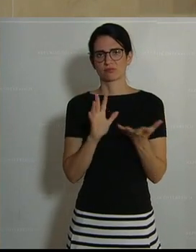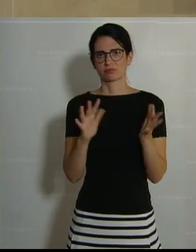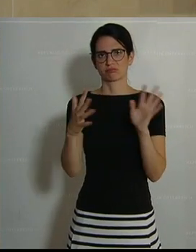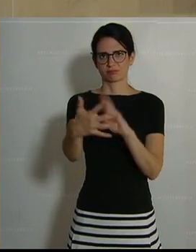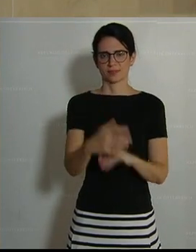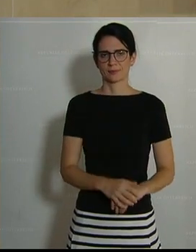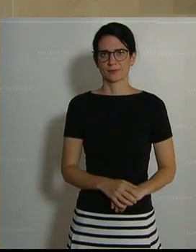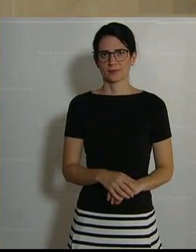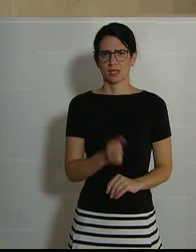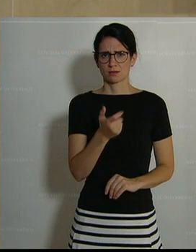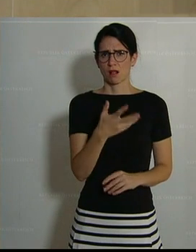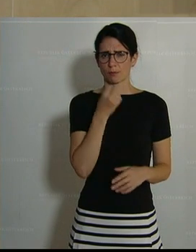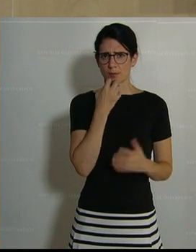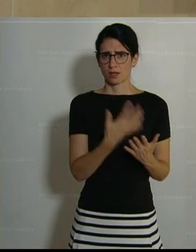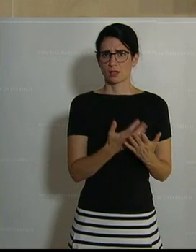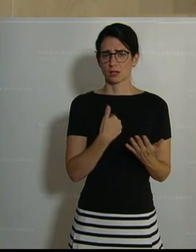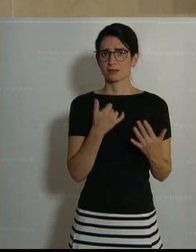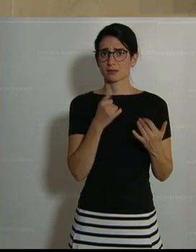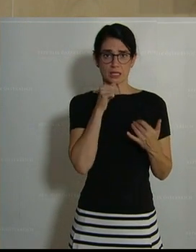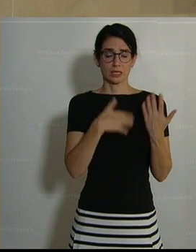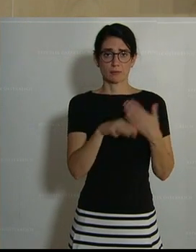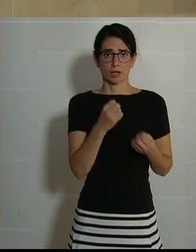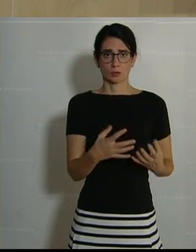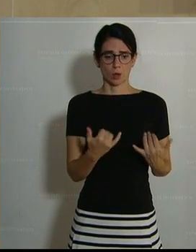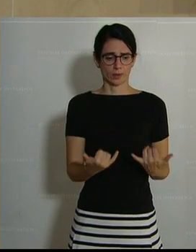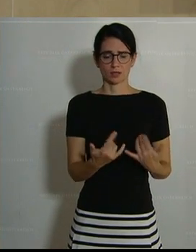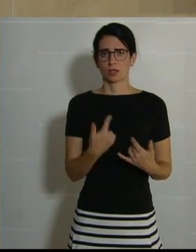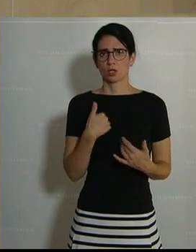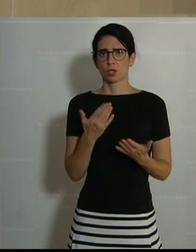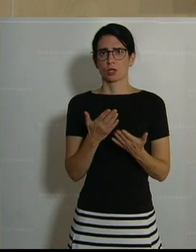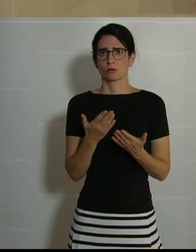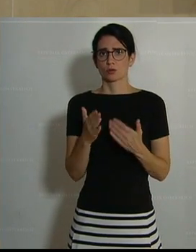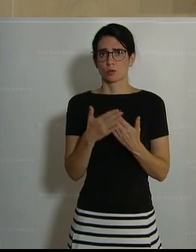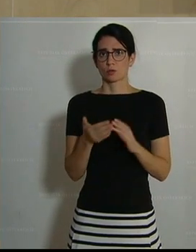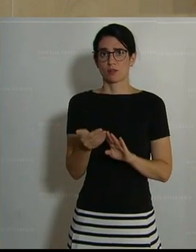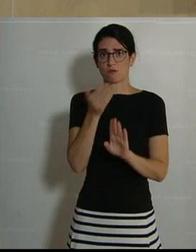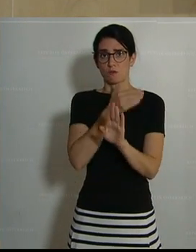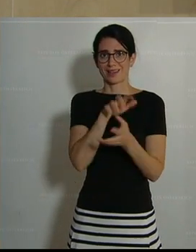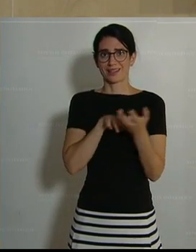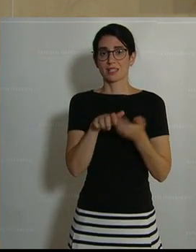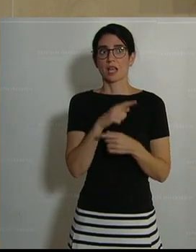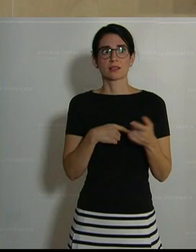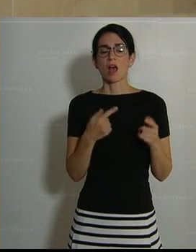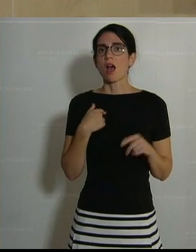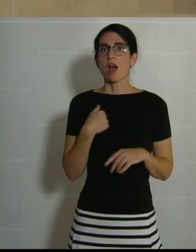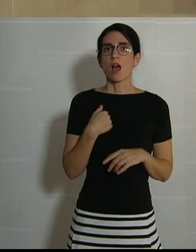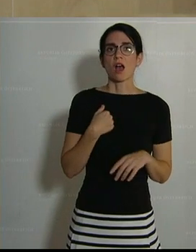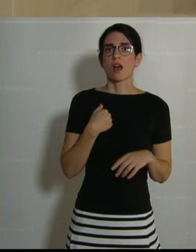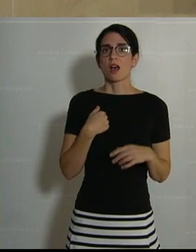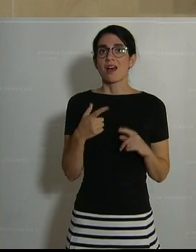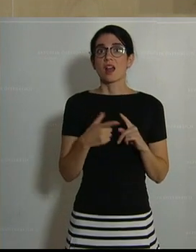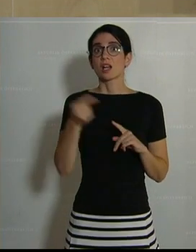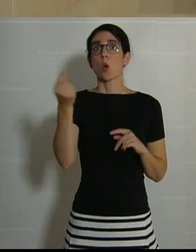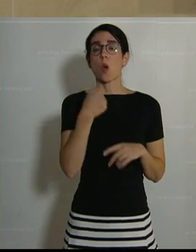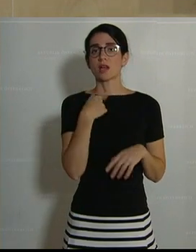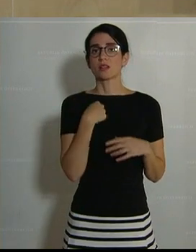Die Zahlen aus dem Bericht sind heute nicht mehr aktuell, wo beispielsweise vor der Krise noch von Rekordbeschäftigung und einem